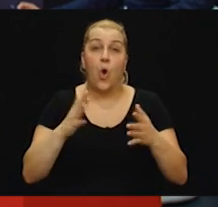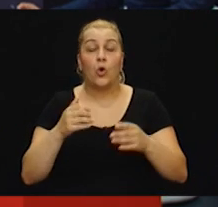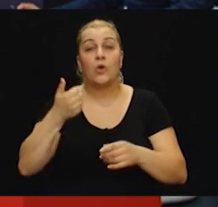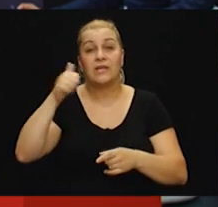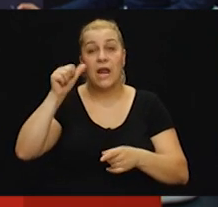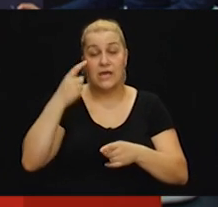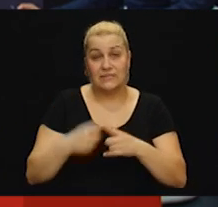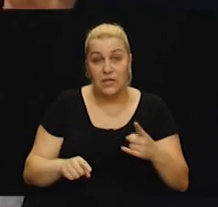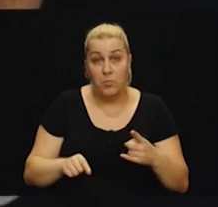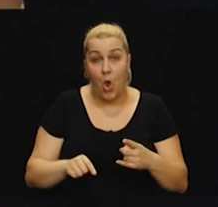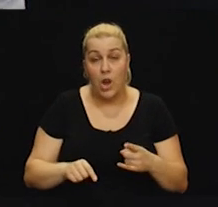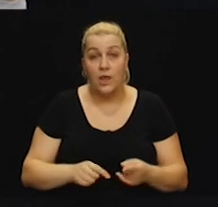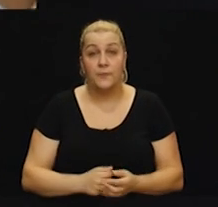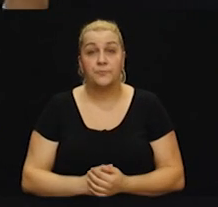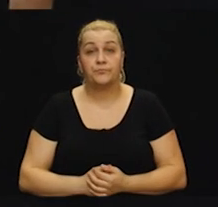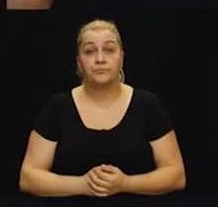11. pol.